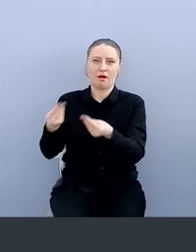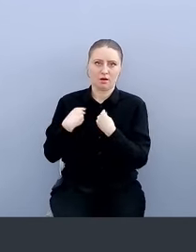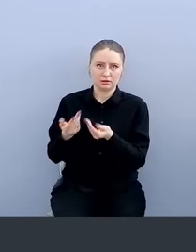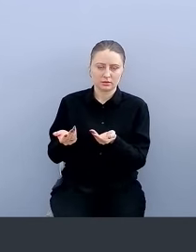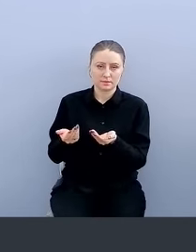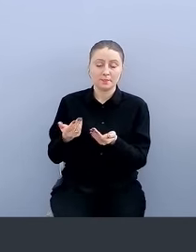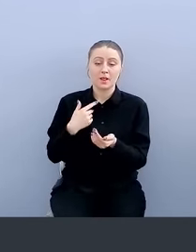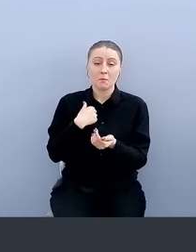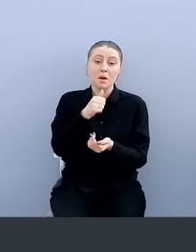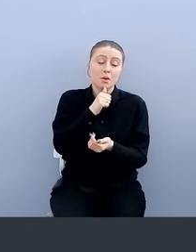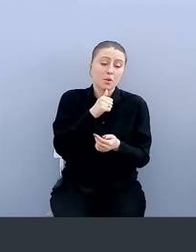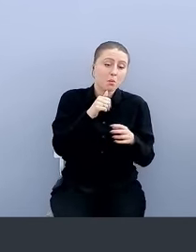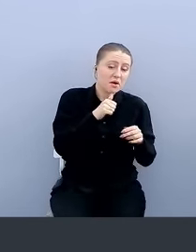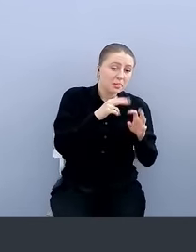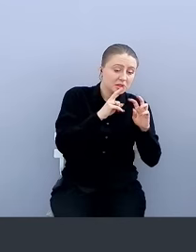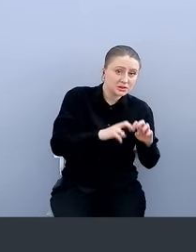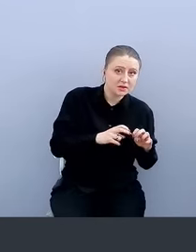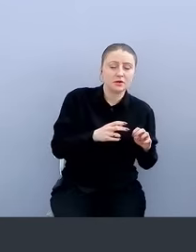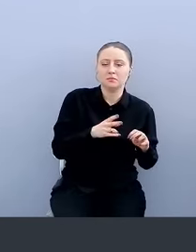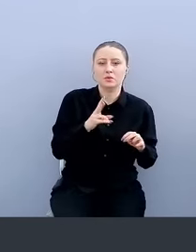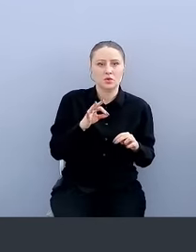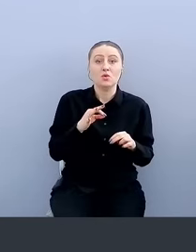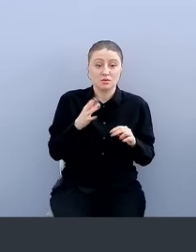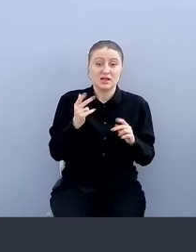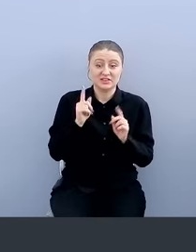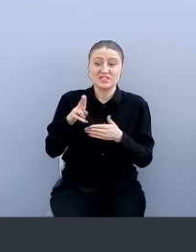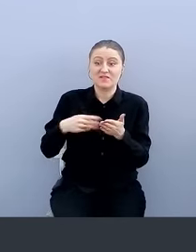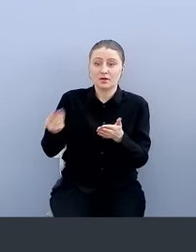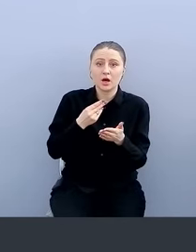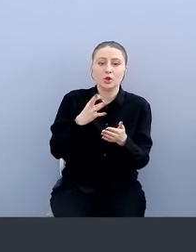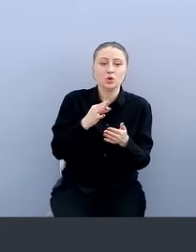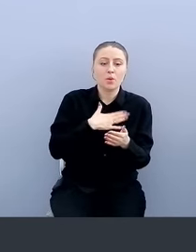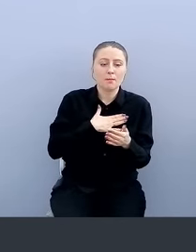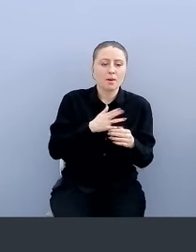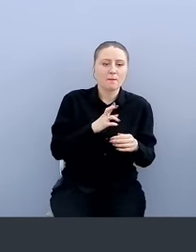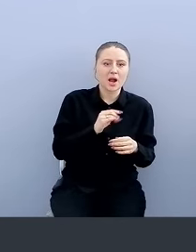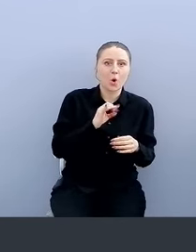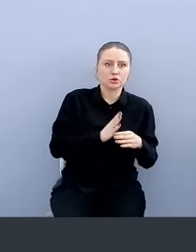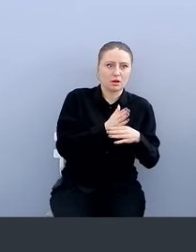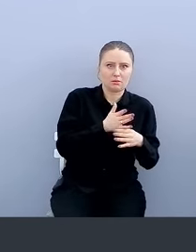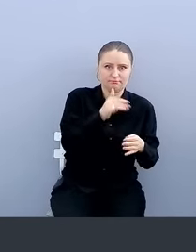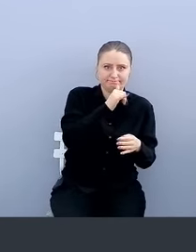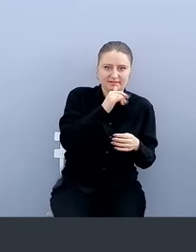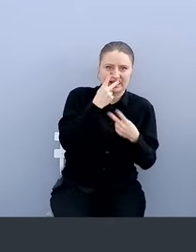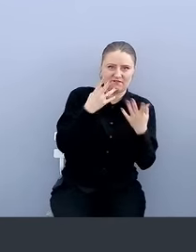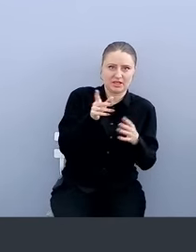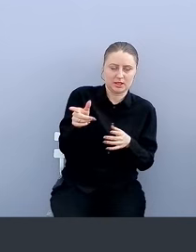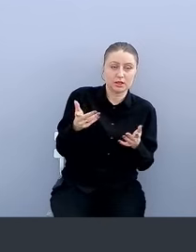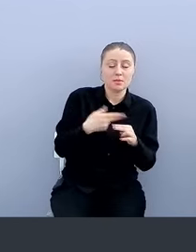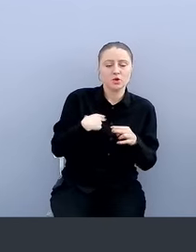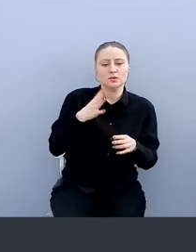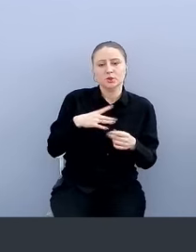Мы ее протестировали, выяснили, что сертификат разливается, но браузер его не видит почему-то. Поэтому пришлось пойти другим путем.